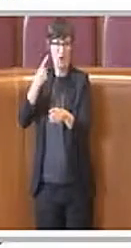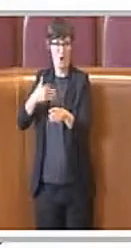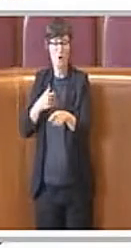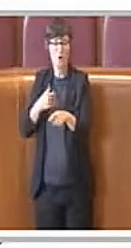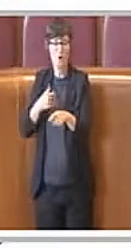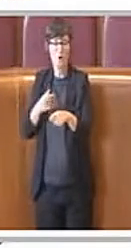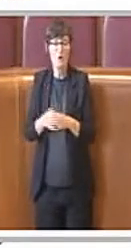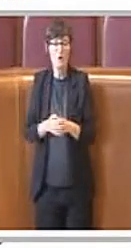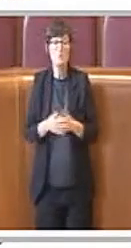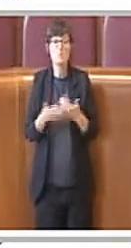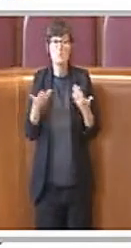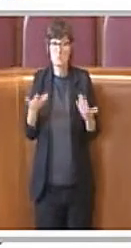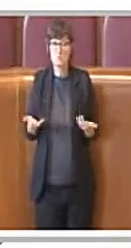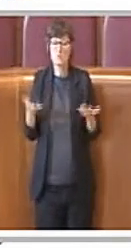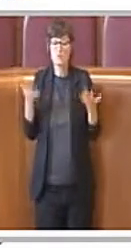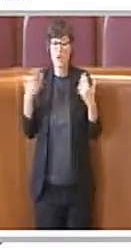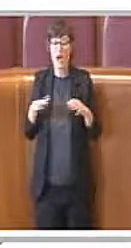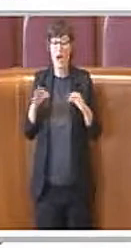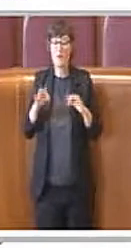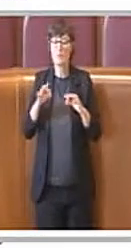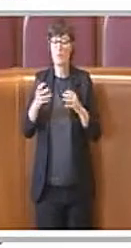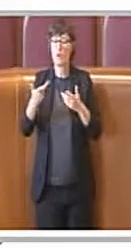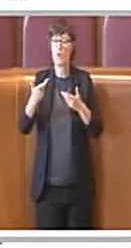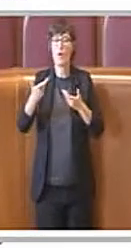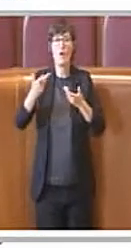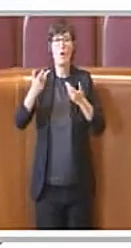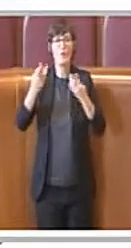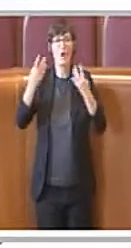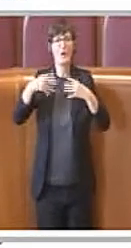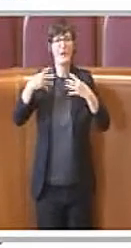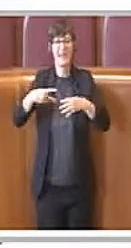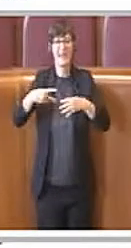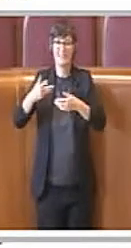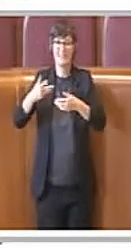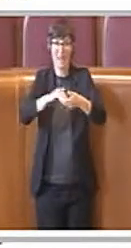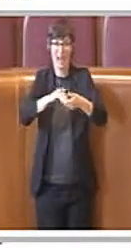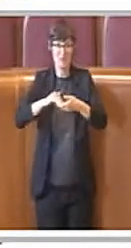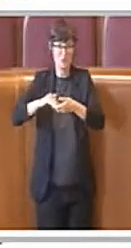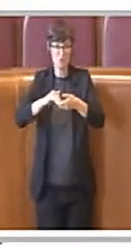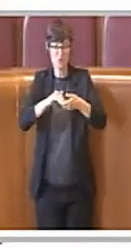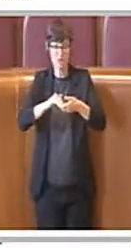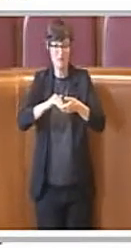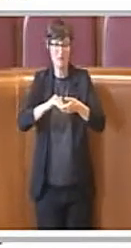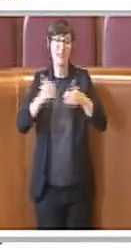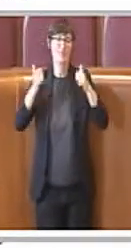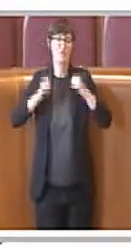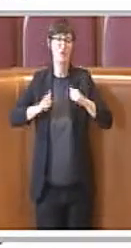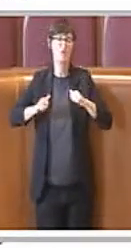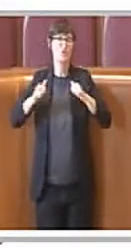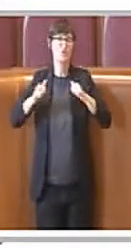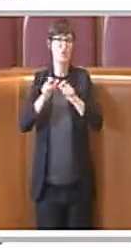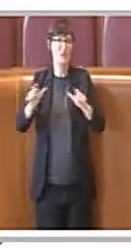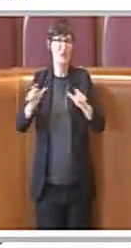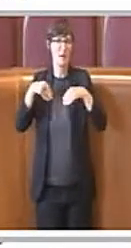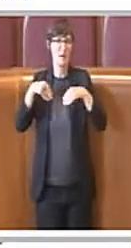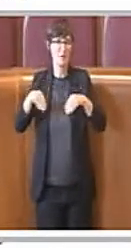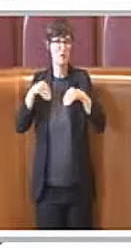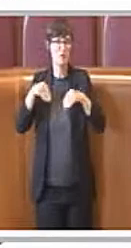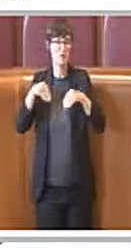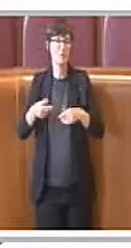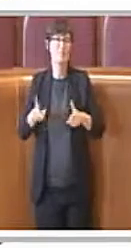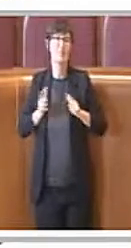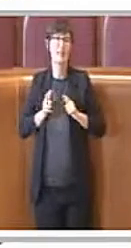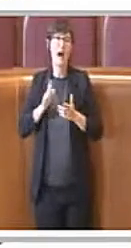appurato che l'esperienza diretta sui temi degli organismi associativi, ma anche sempre più dei singoli cittadini, è un valore aggiunto fondamentale